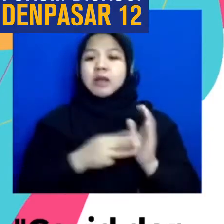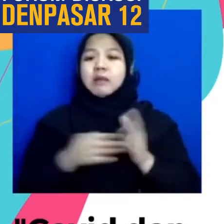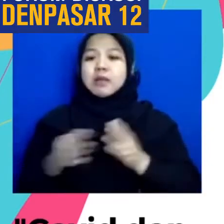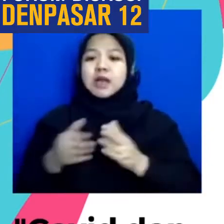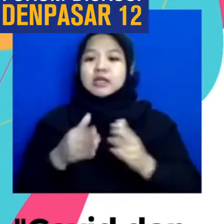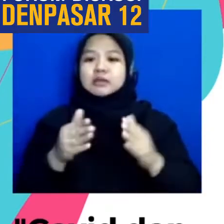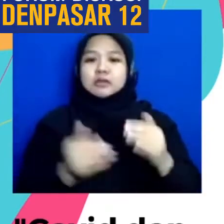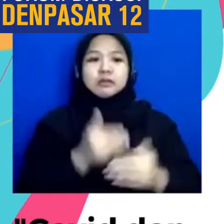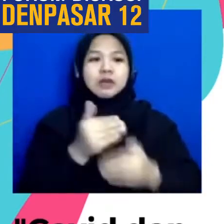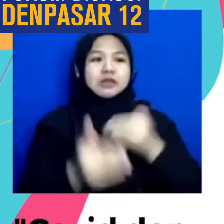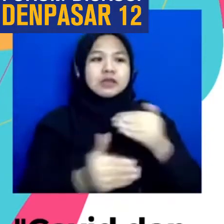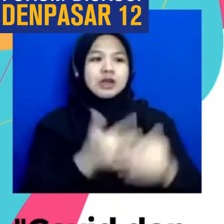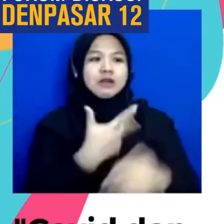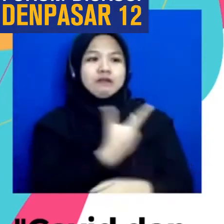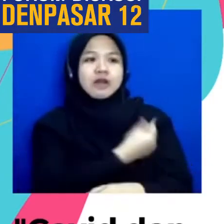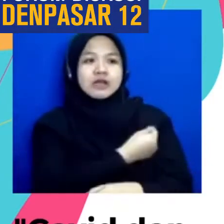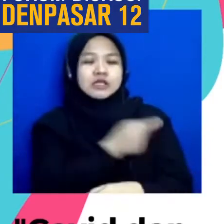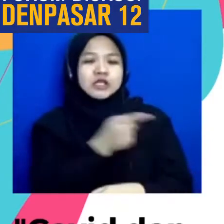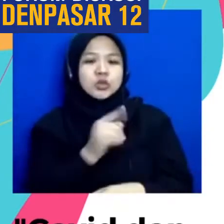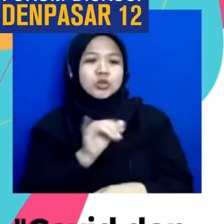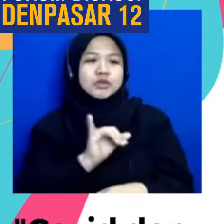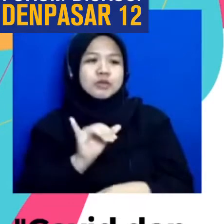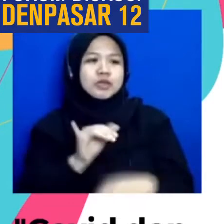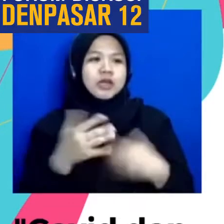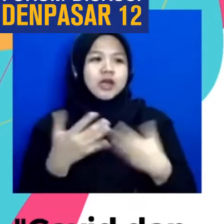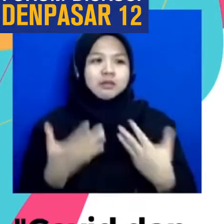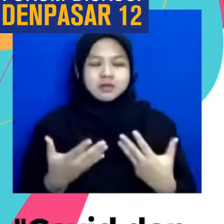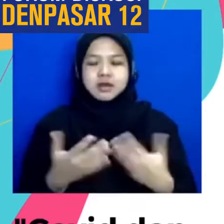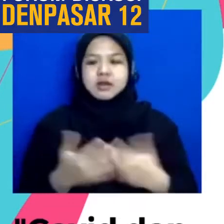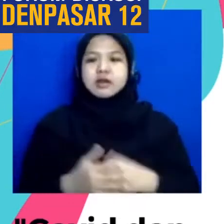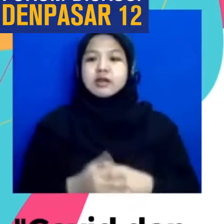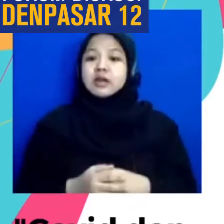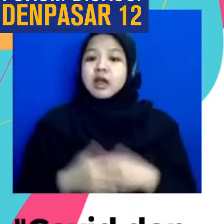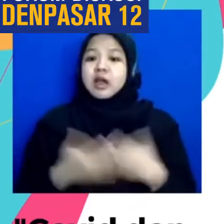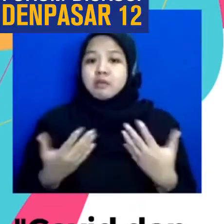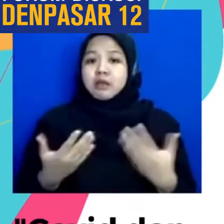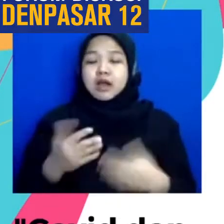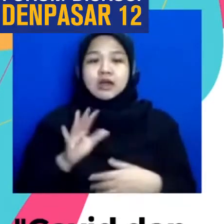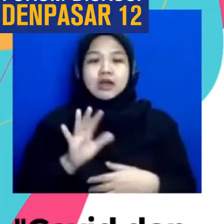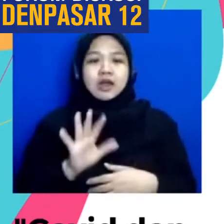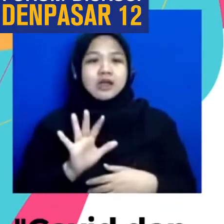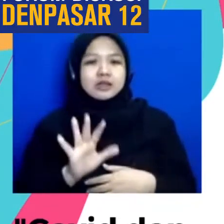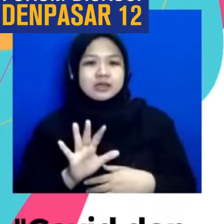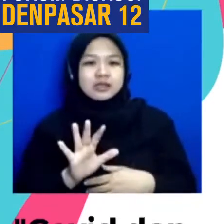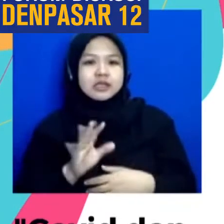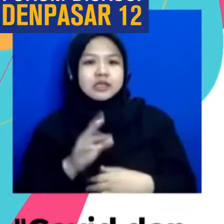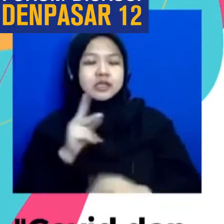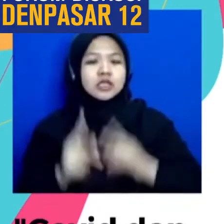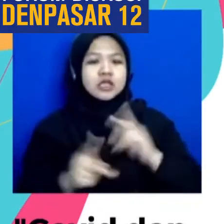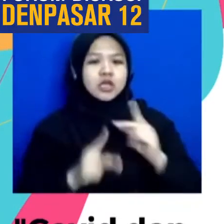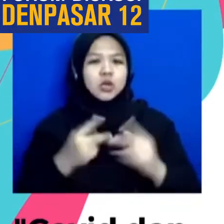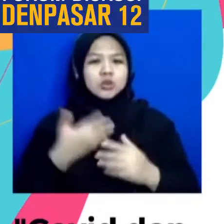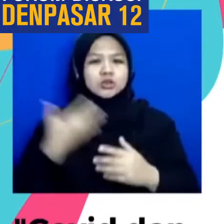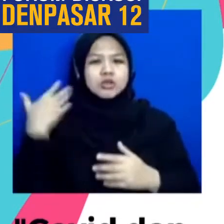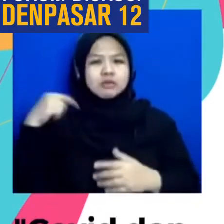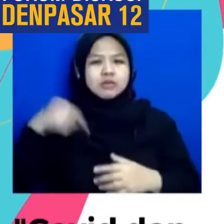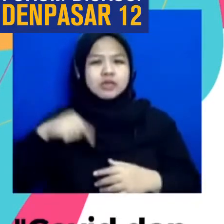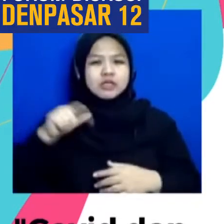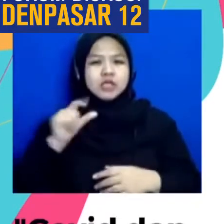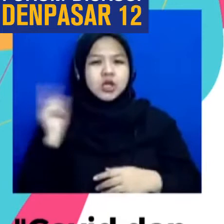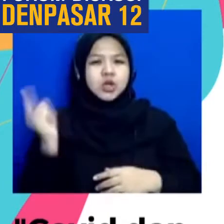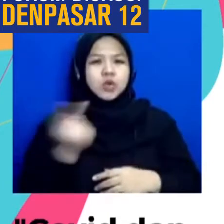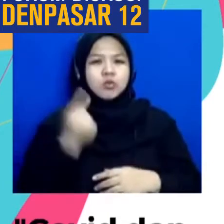Seperti apa Apakah nanti Kalau selama ini Yang secara umum Kan melalui Pemberitahuan secara